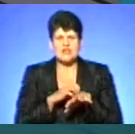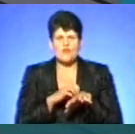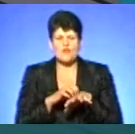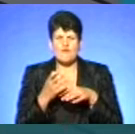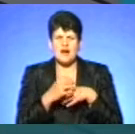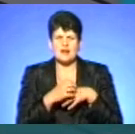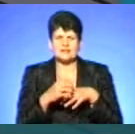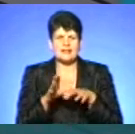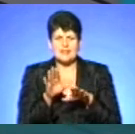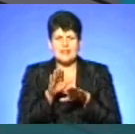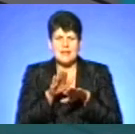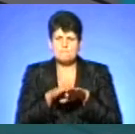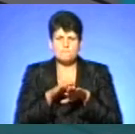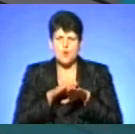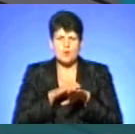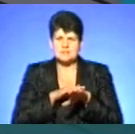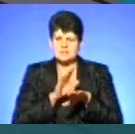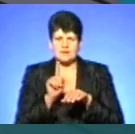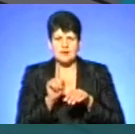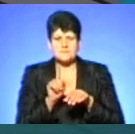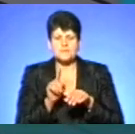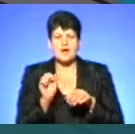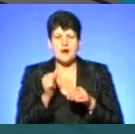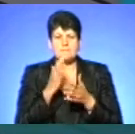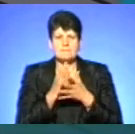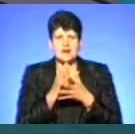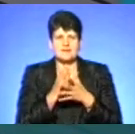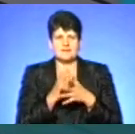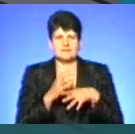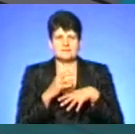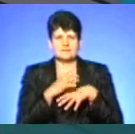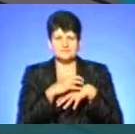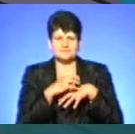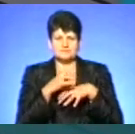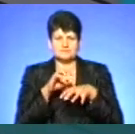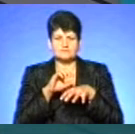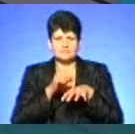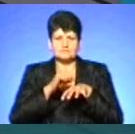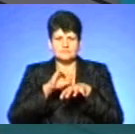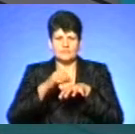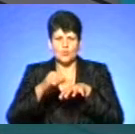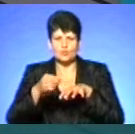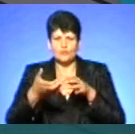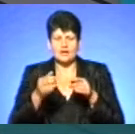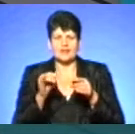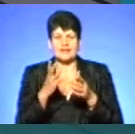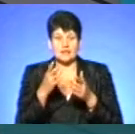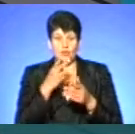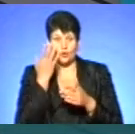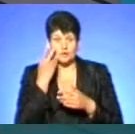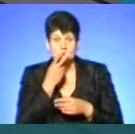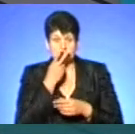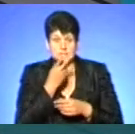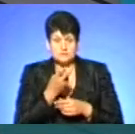і тому візуально створюється враження, що поверхня шороховата. Обов'язковий рисунок,